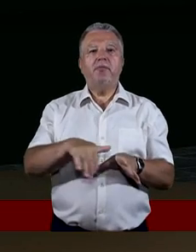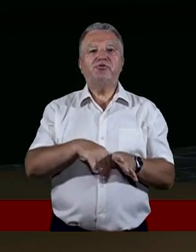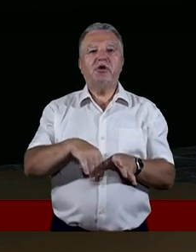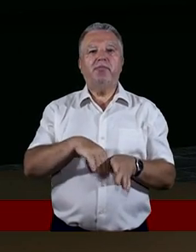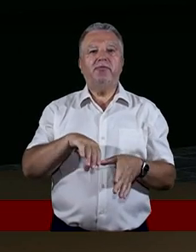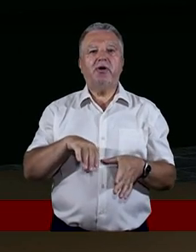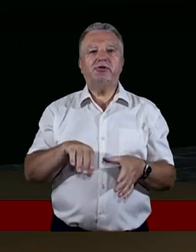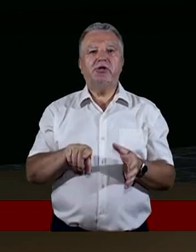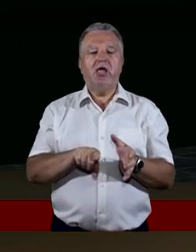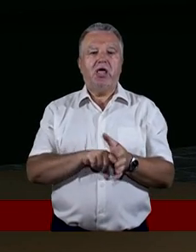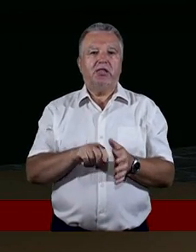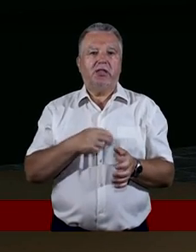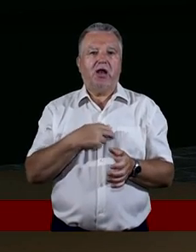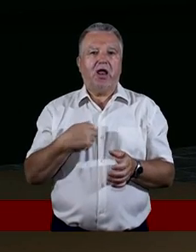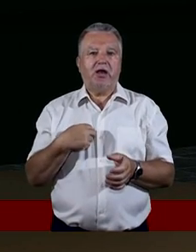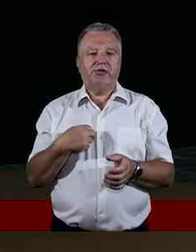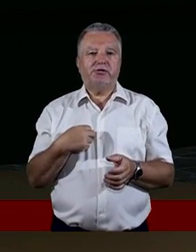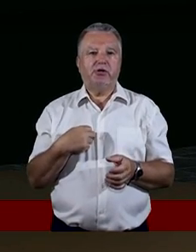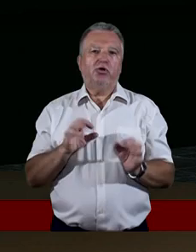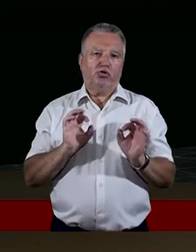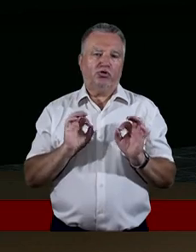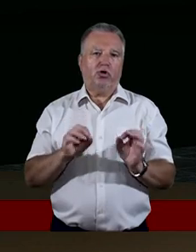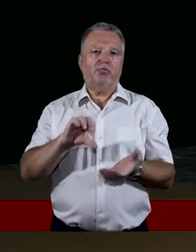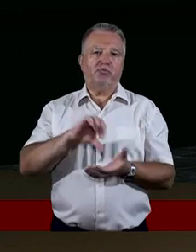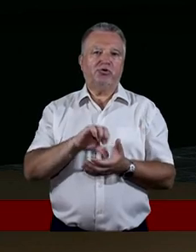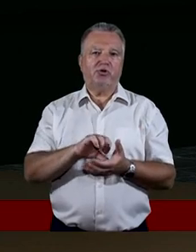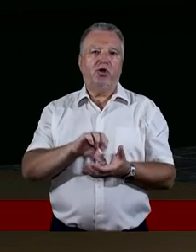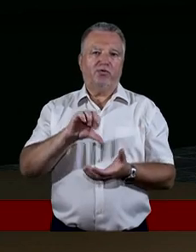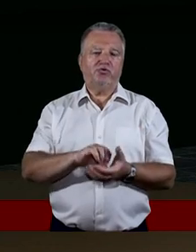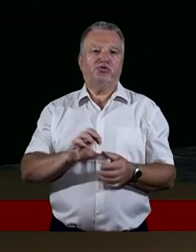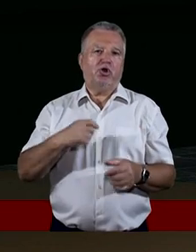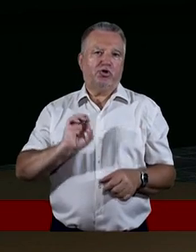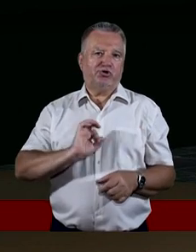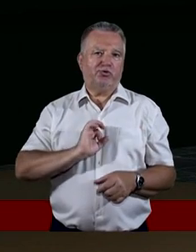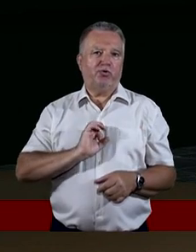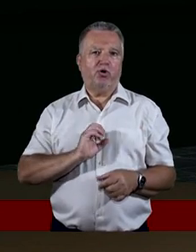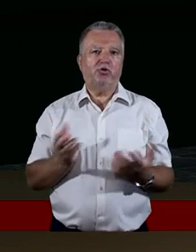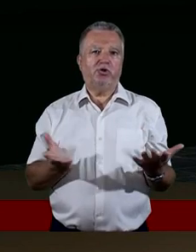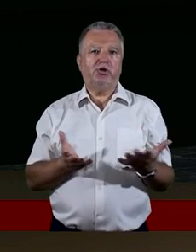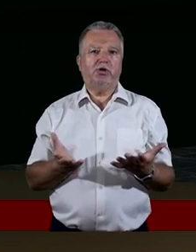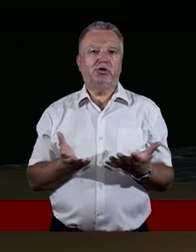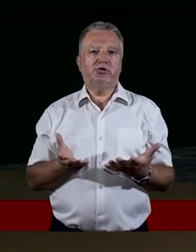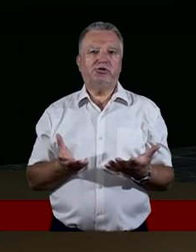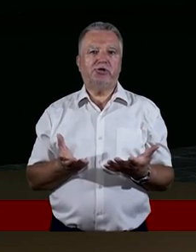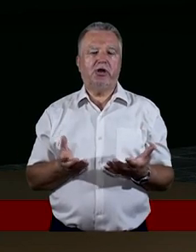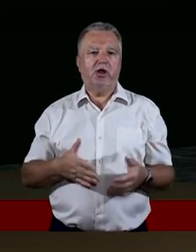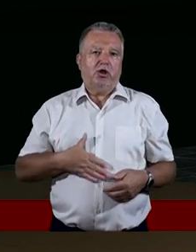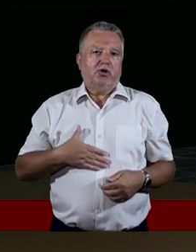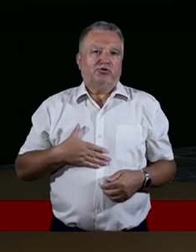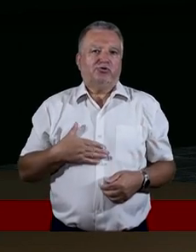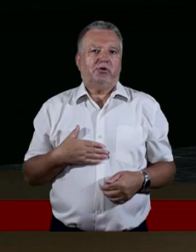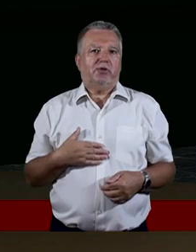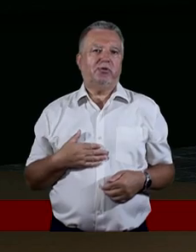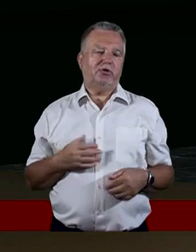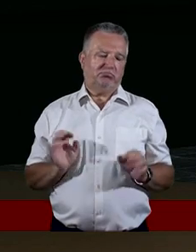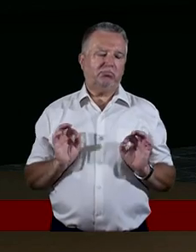w takim dla nas wygodnym środowisku, wśród swoich, gdzie czujemy jakiś taki